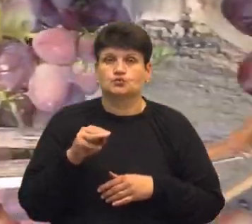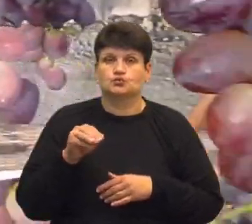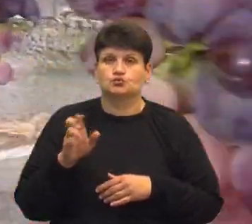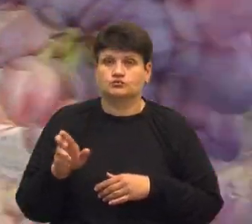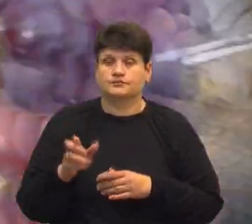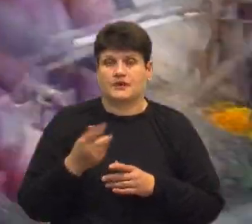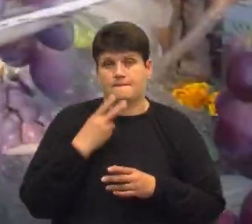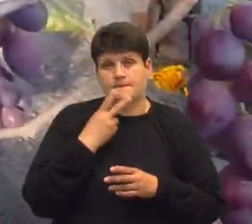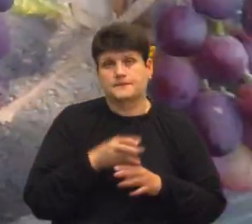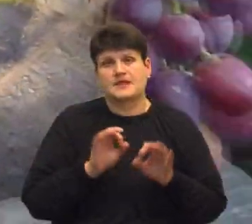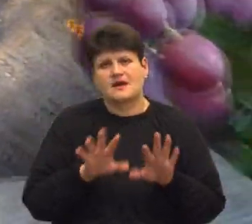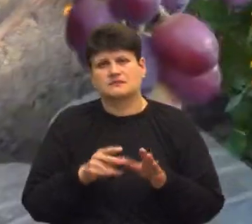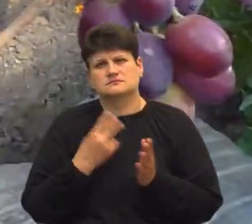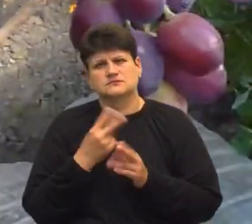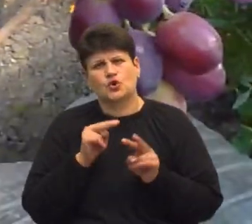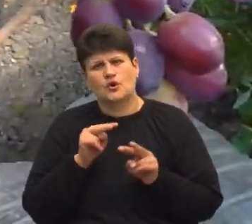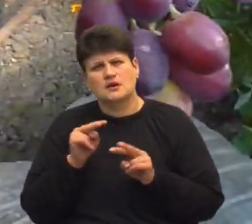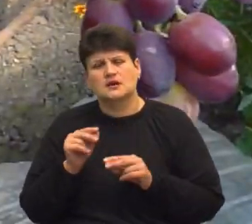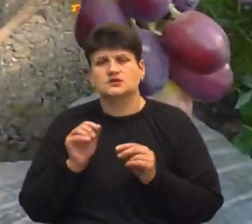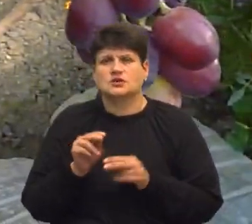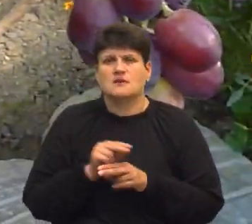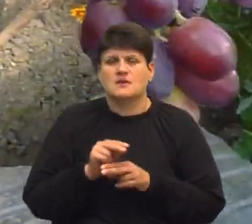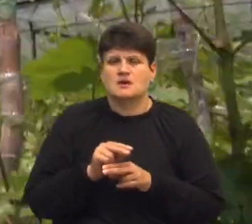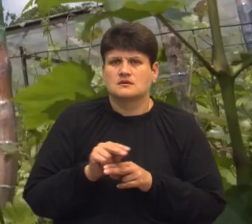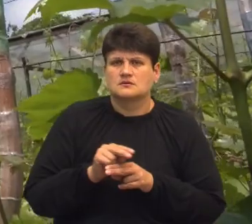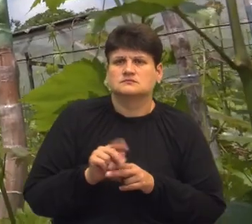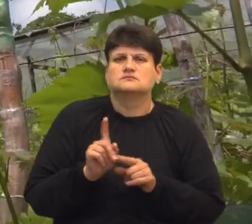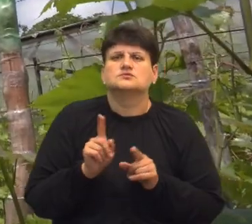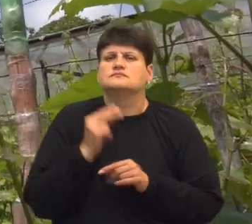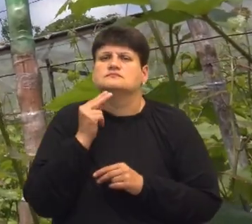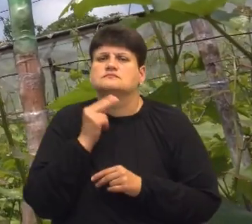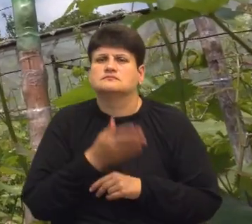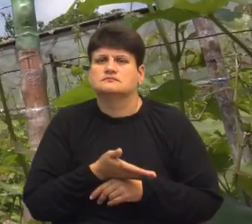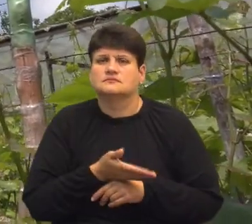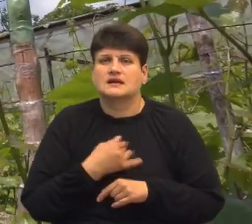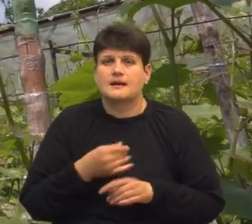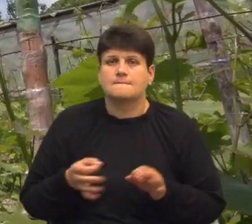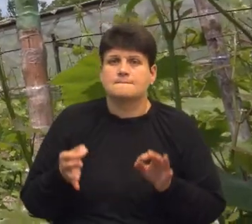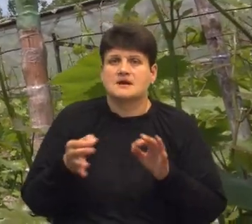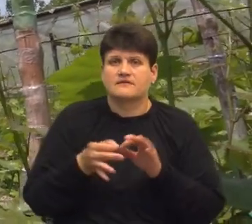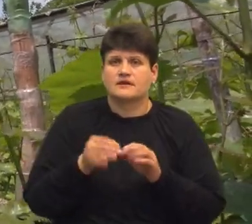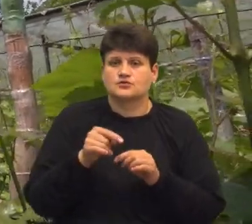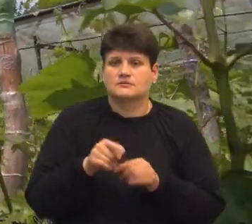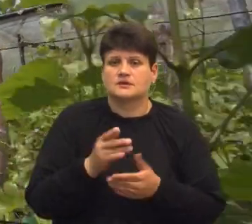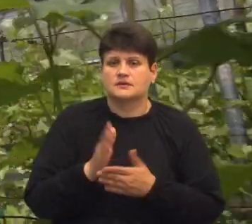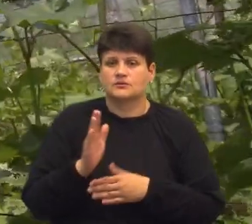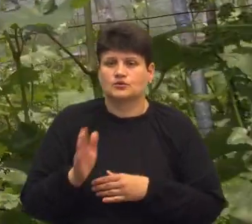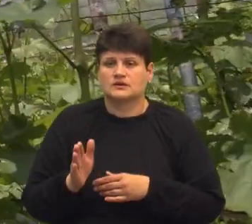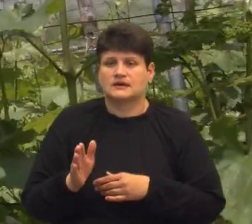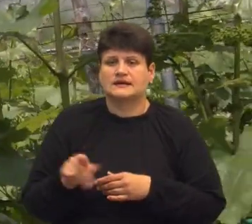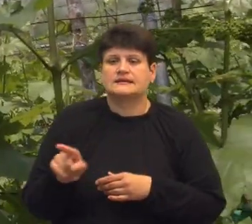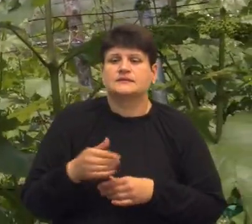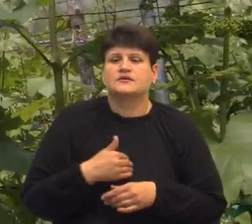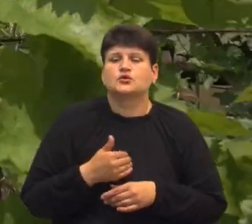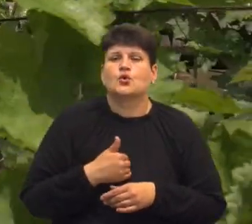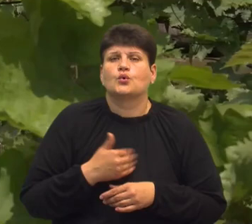як доглядати за виноградником, чим обробляє та які сорти найкращі. Я прив'язую там, де він мені має бути, а не там, де він хоче